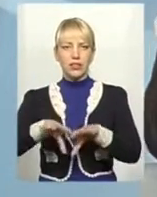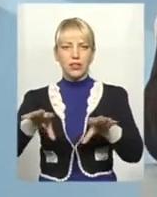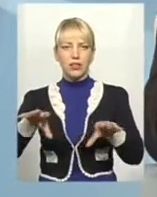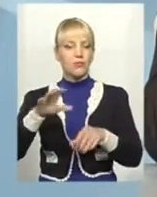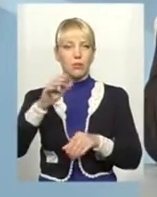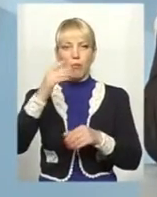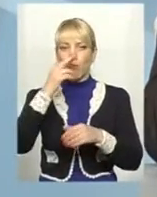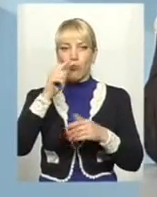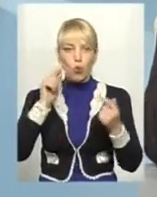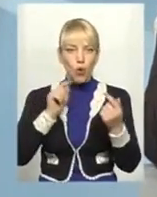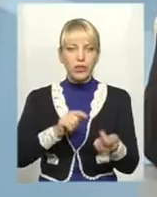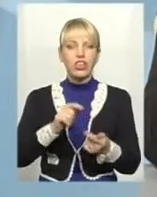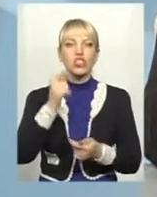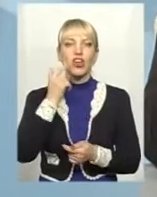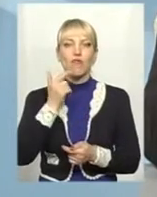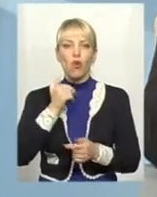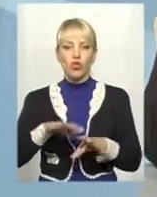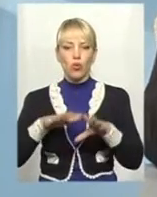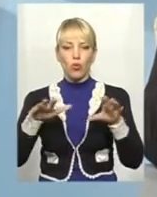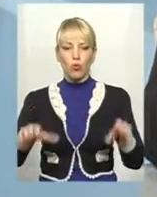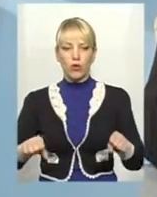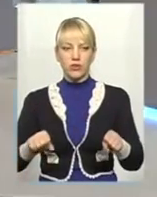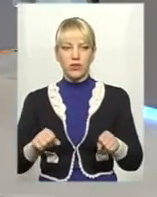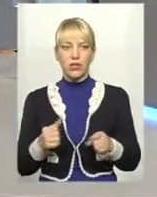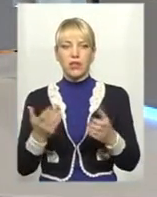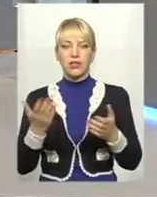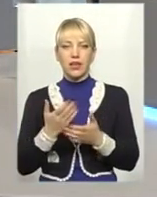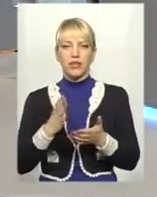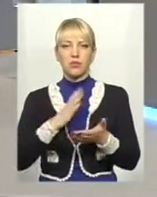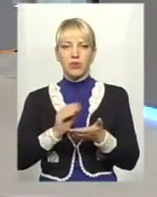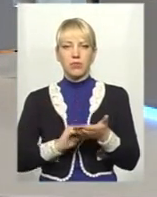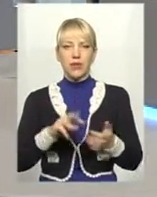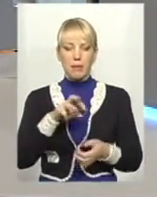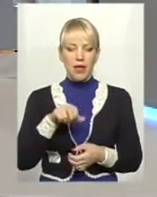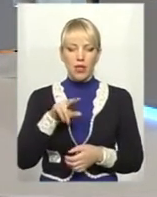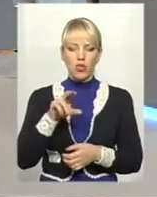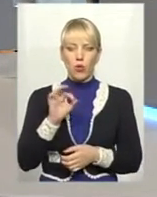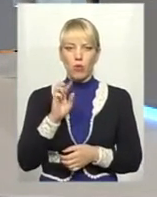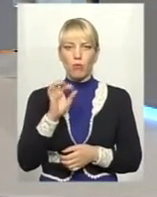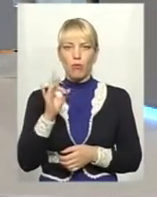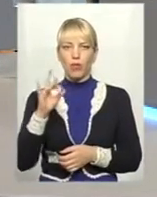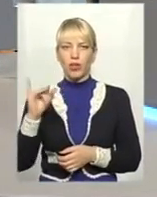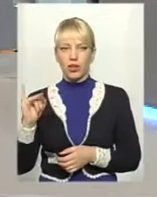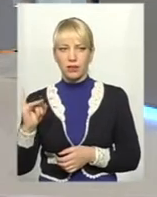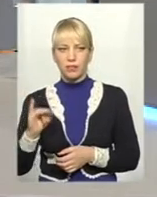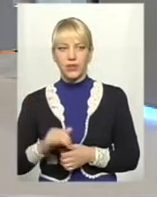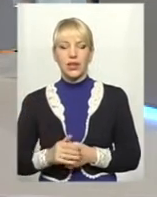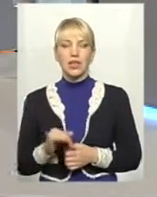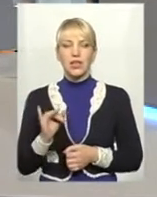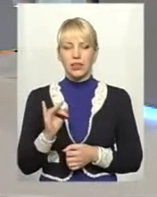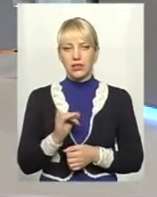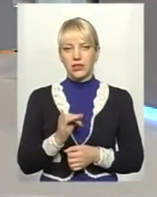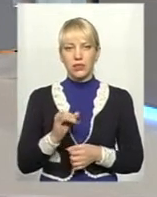які Мирослав Мошак надрукував в медоборах декілька років тому назад. І